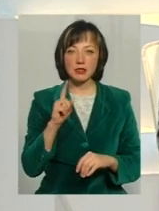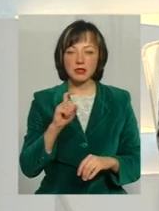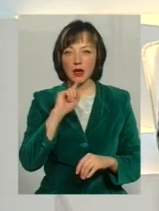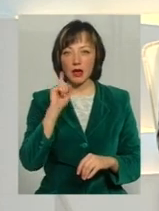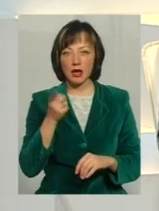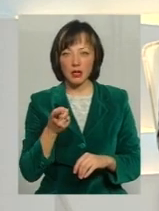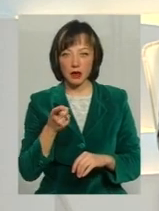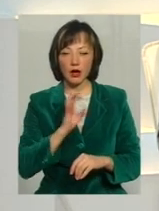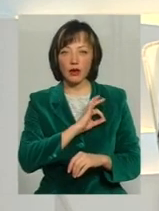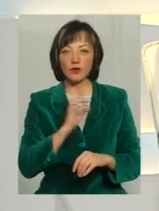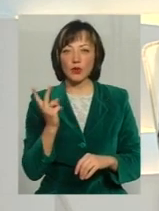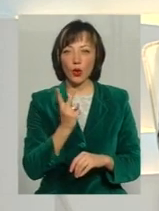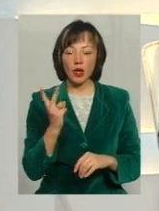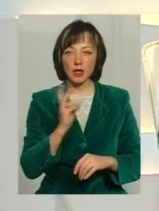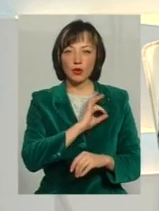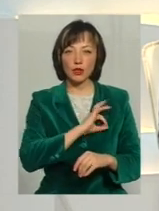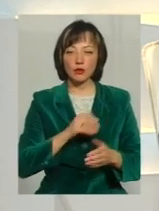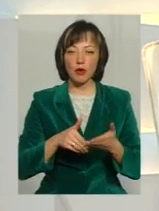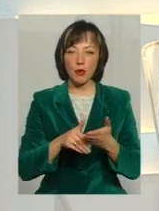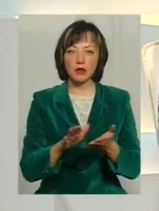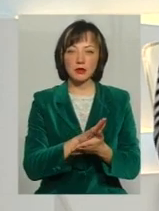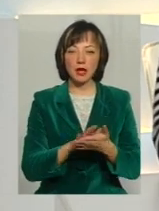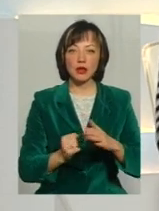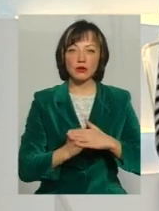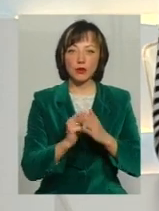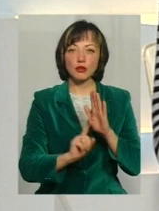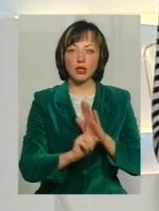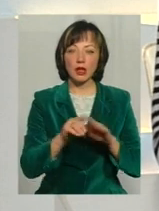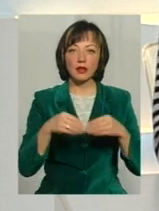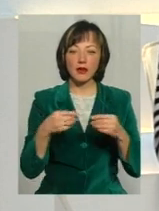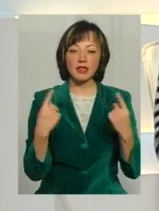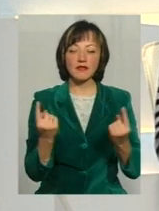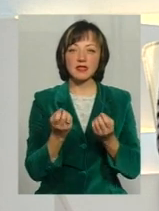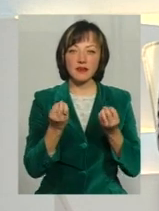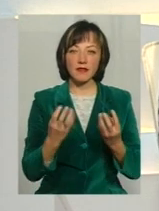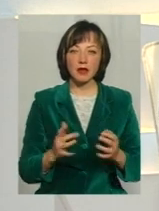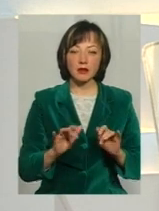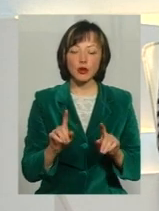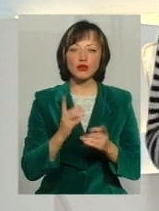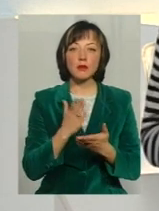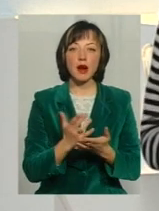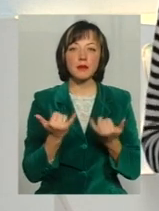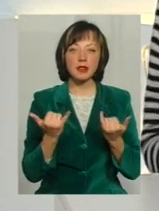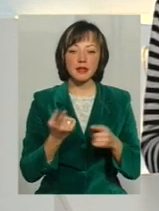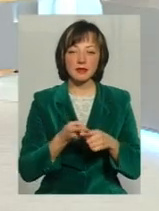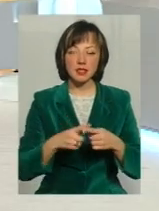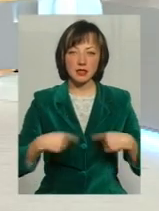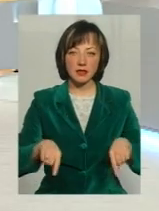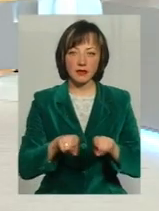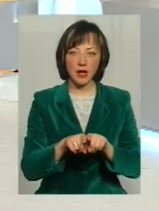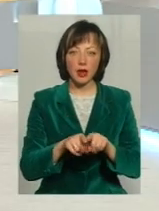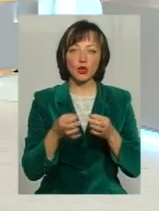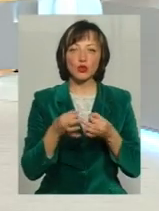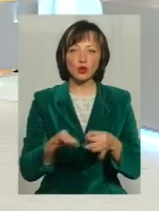авторинна допомога на безоплатній основі почала надаватися і в цивільних справах Що маємо нині в цій сфері, в сфері